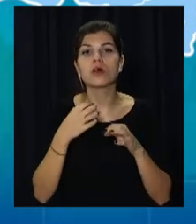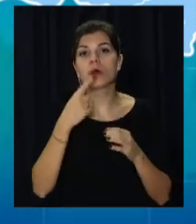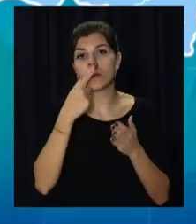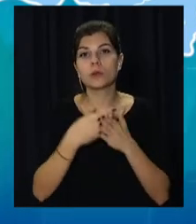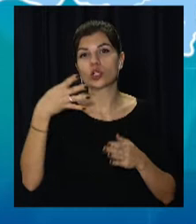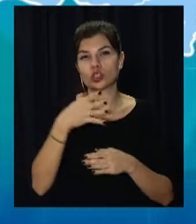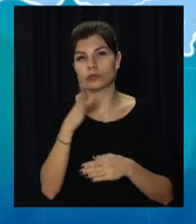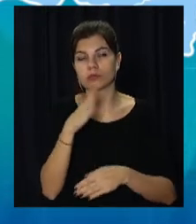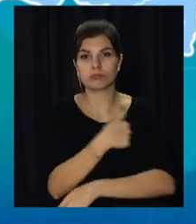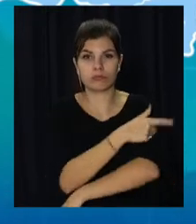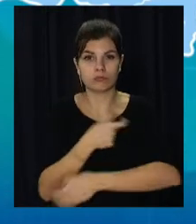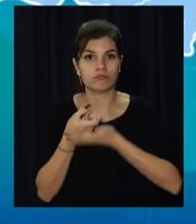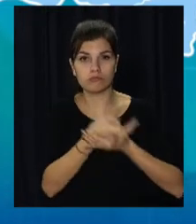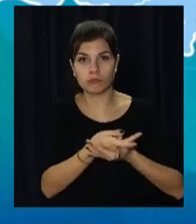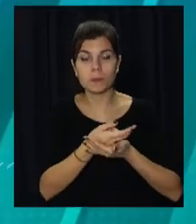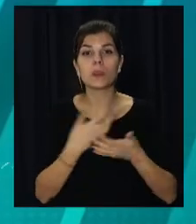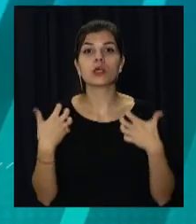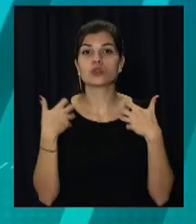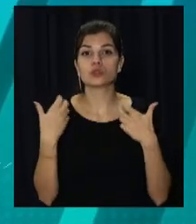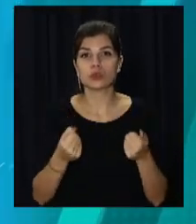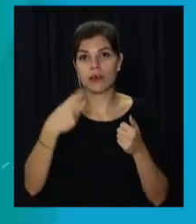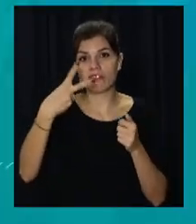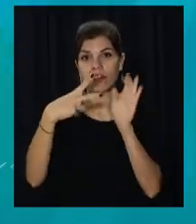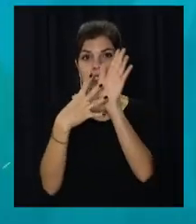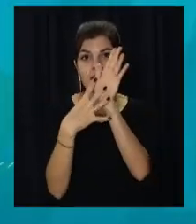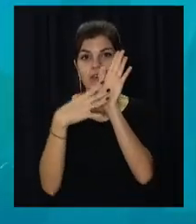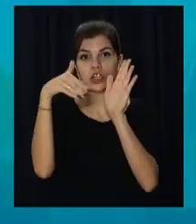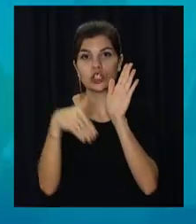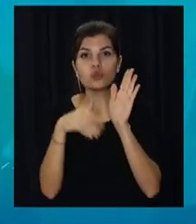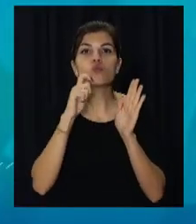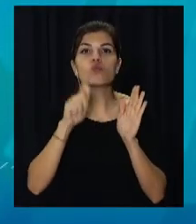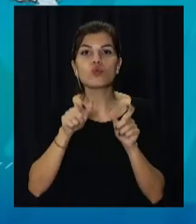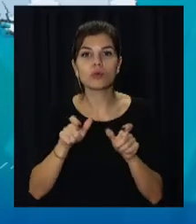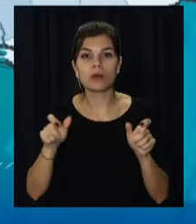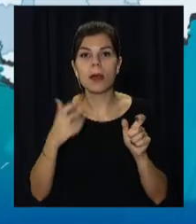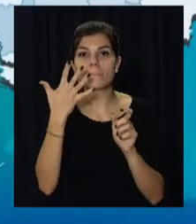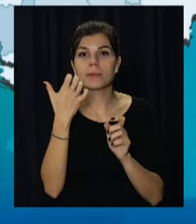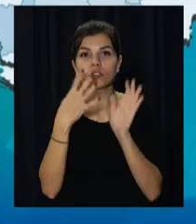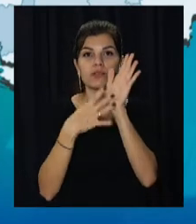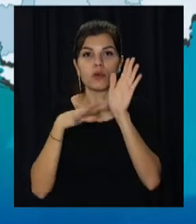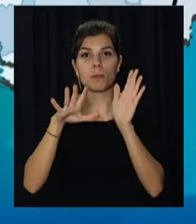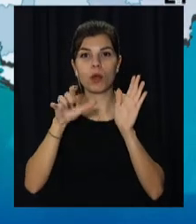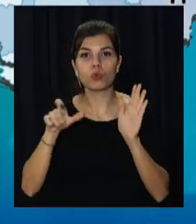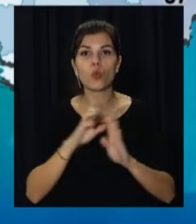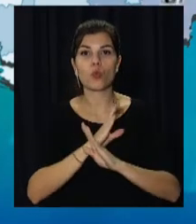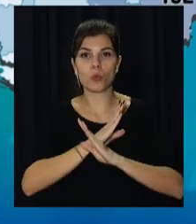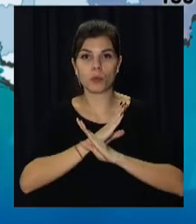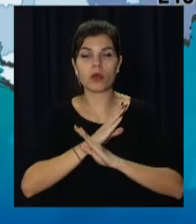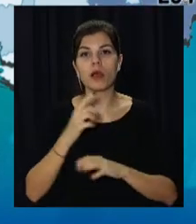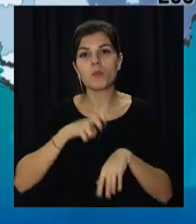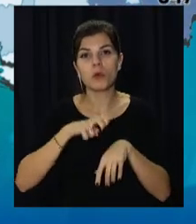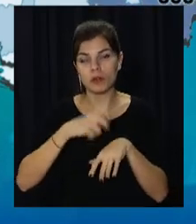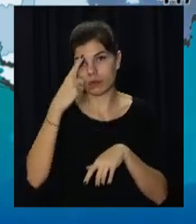тисячі пацієнтів. Здолали недугу понад 29 тисяч українців. 595 людей померли. Медики